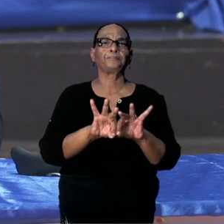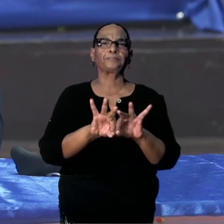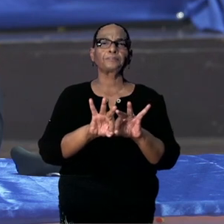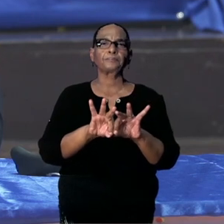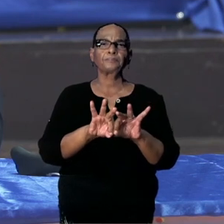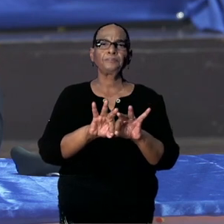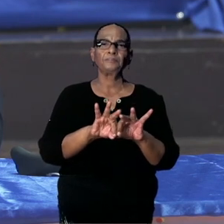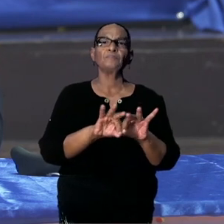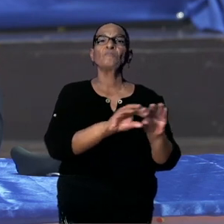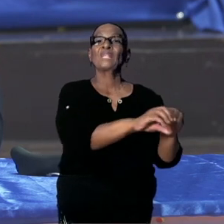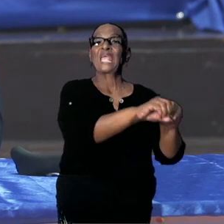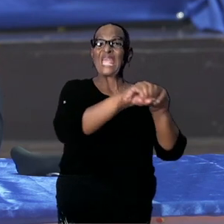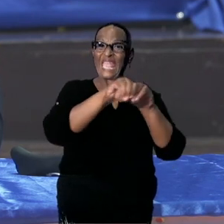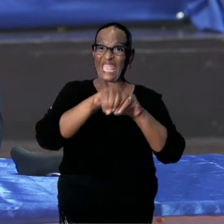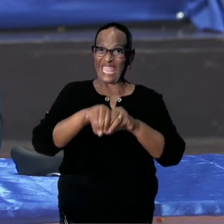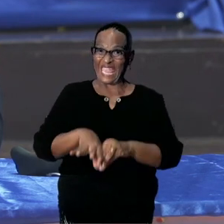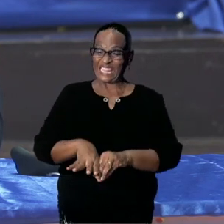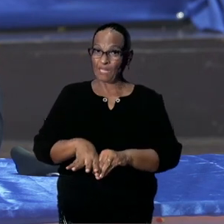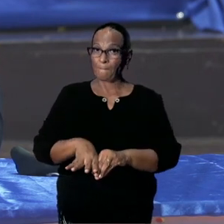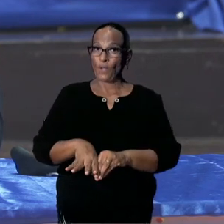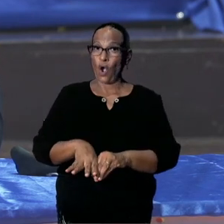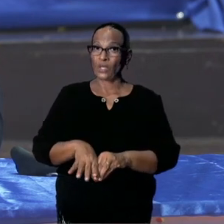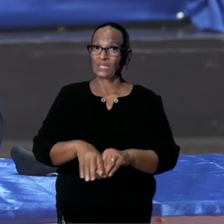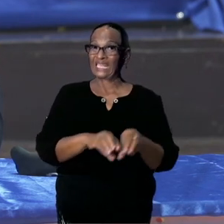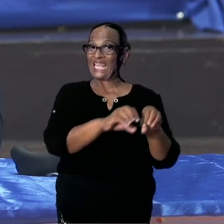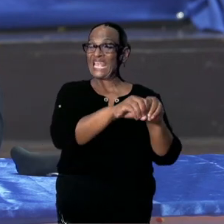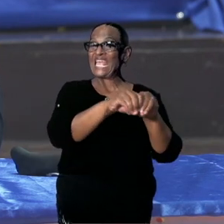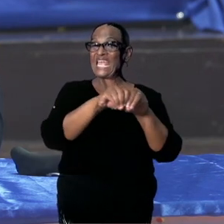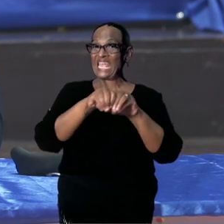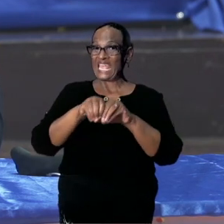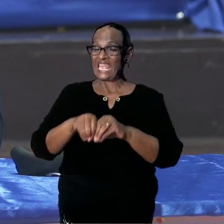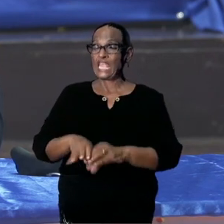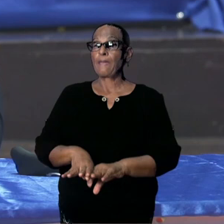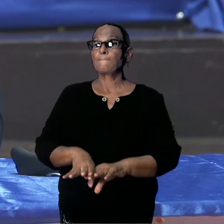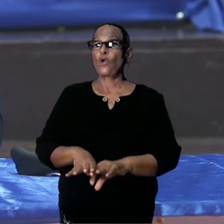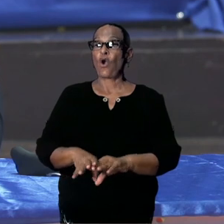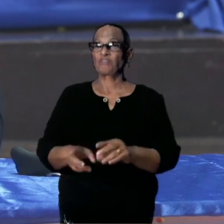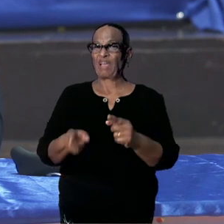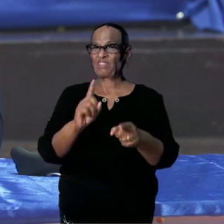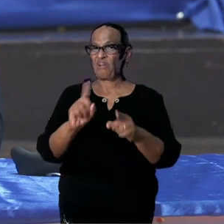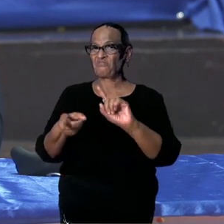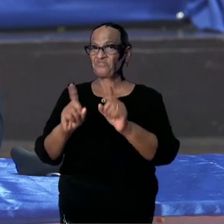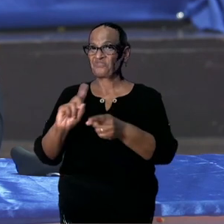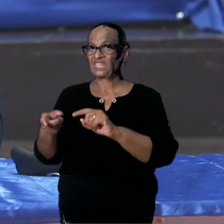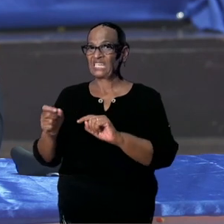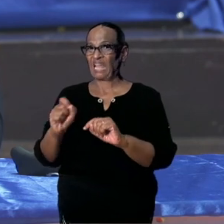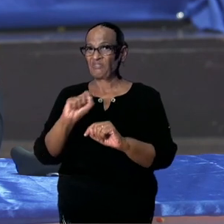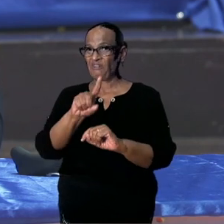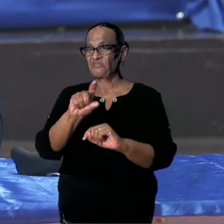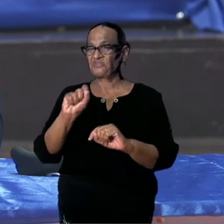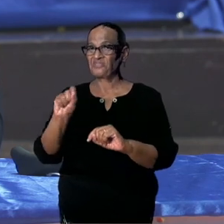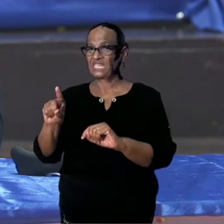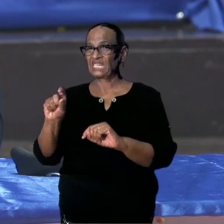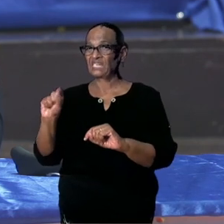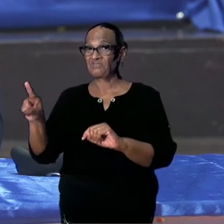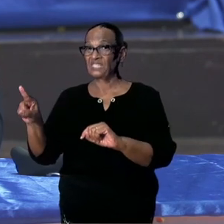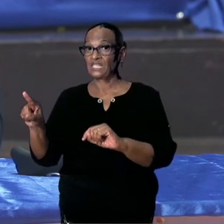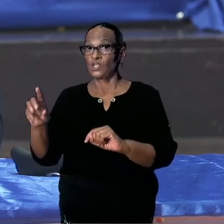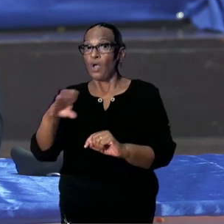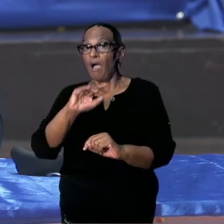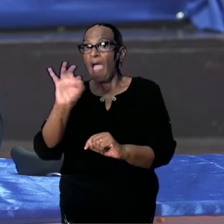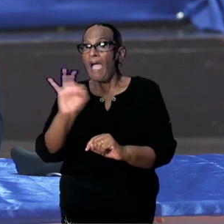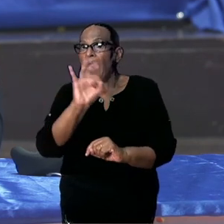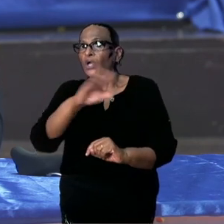de import van varianten nu. Ik weet niet als u de beelden hebt gezien van de Manouse variant. Het is een vreselijk dodelijk